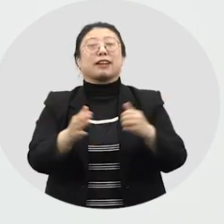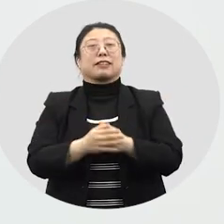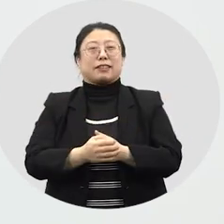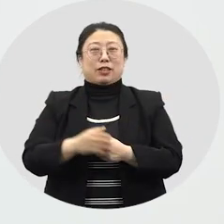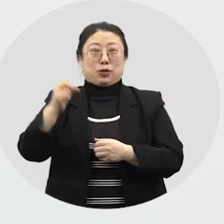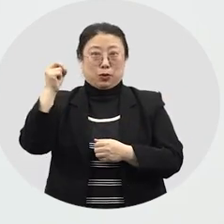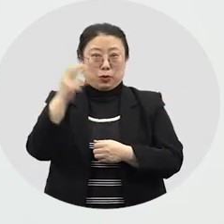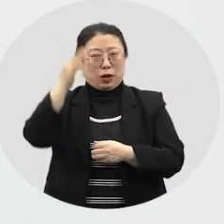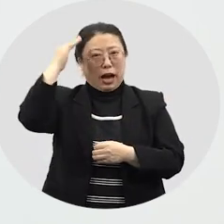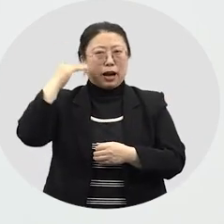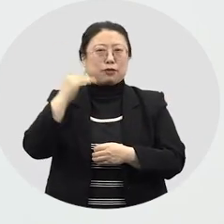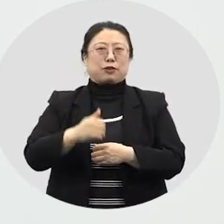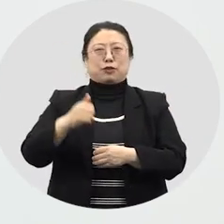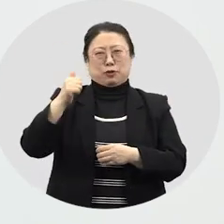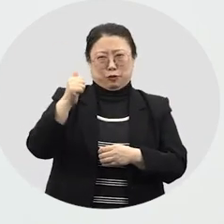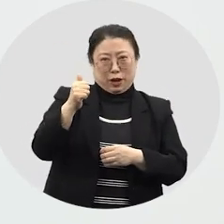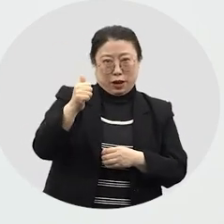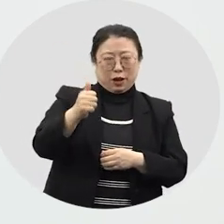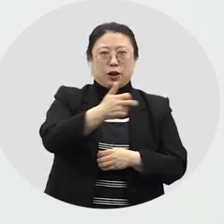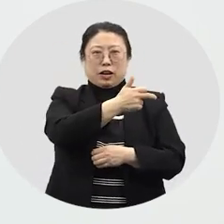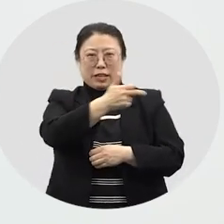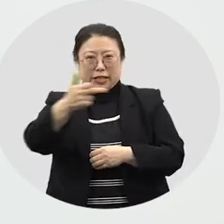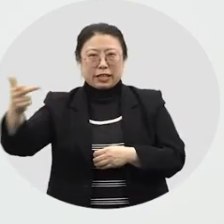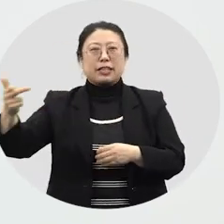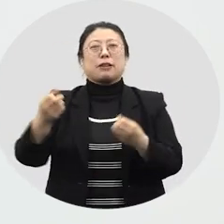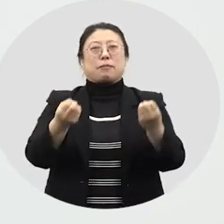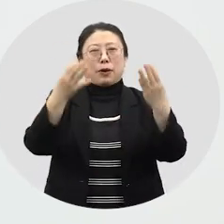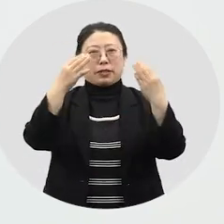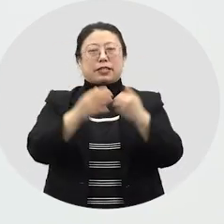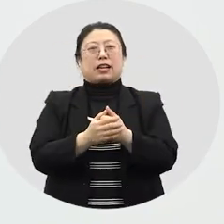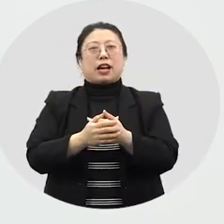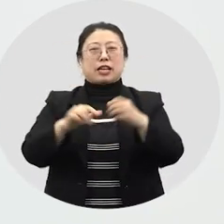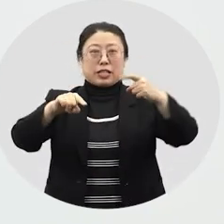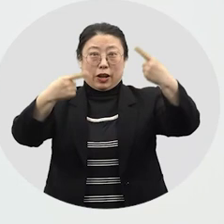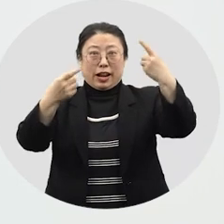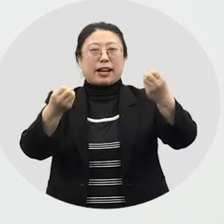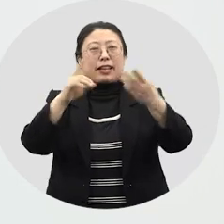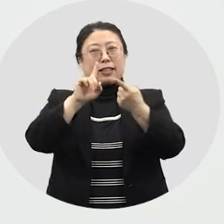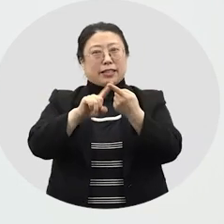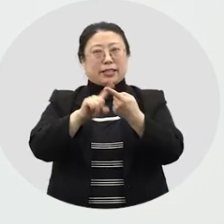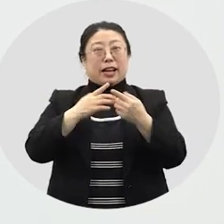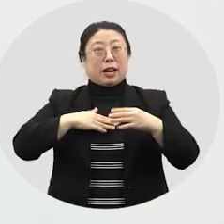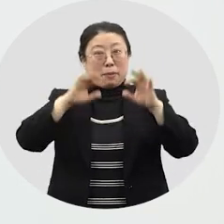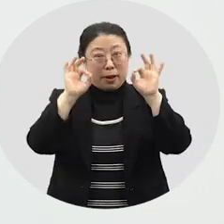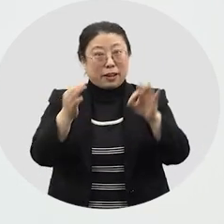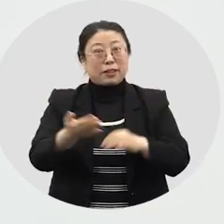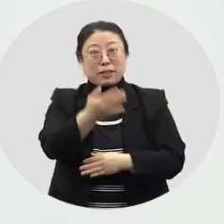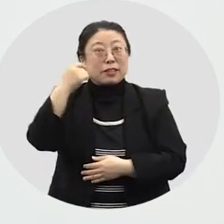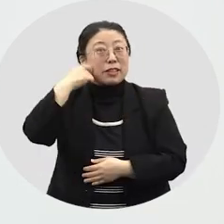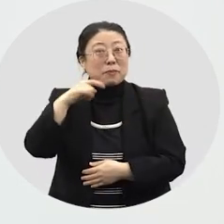우리 민족의 최대 명절로 여겨지는 설날의 세시풍속에 대해 알아봤는데 어땠나요?